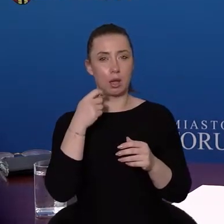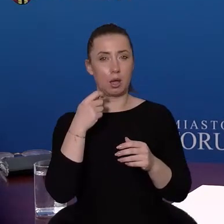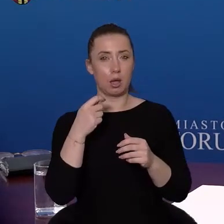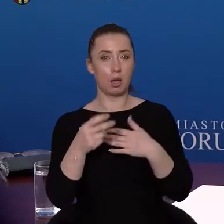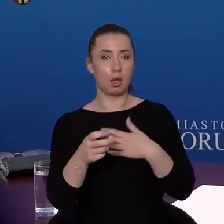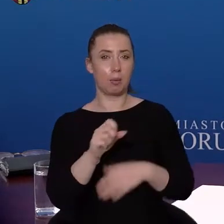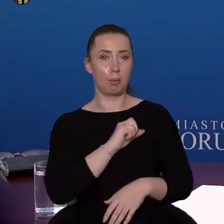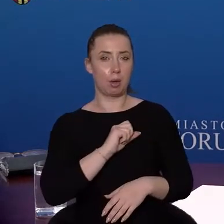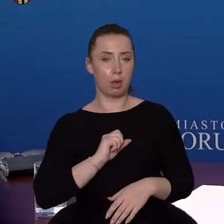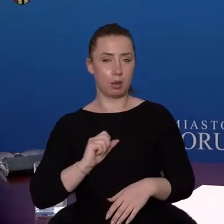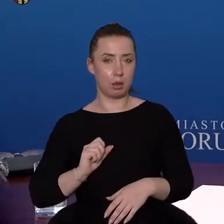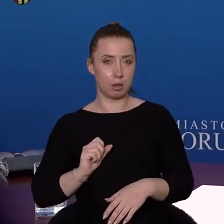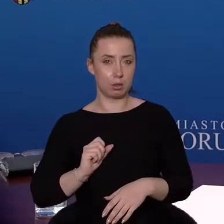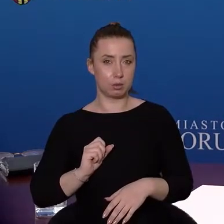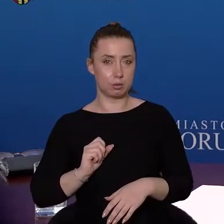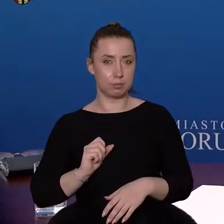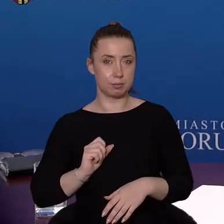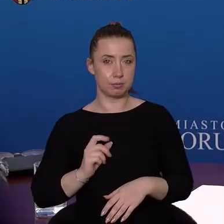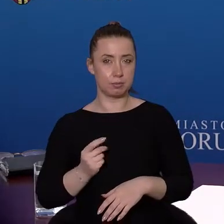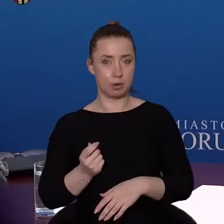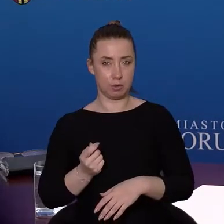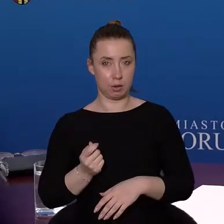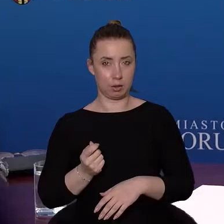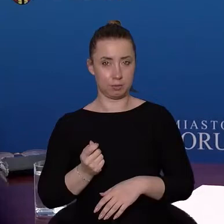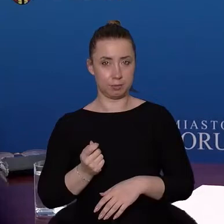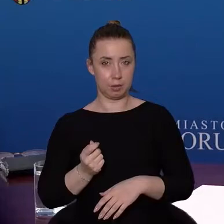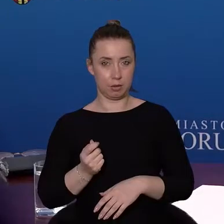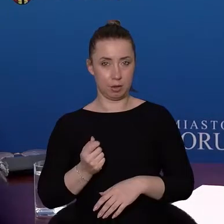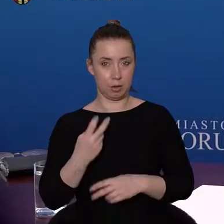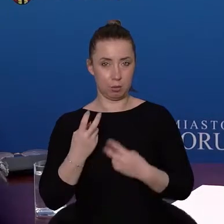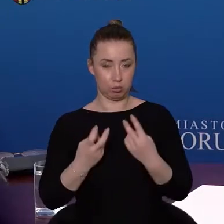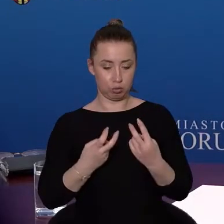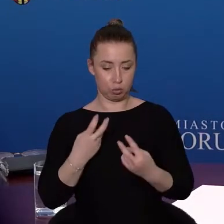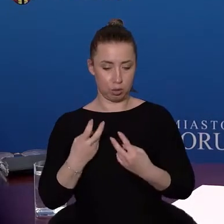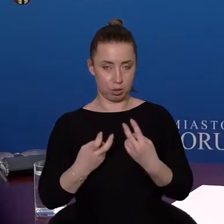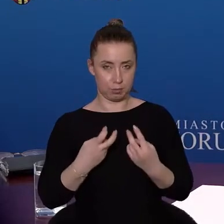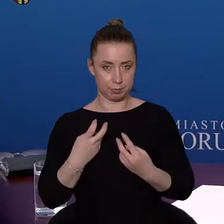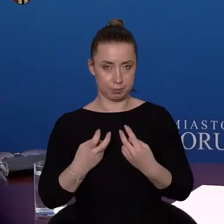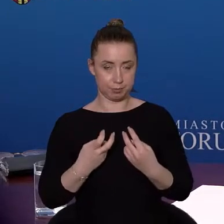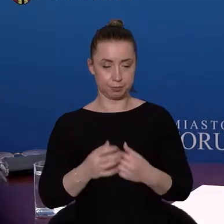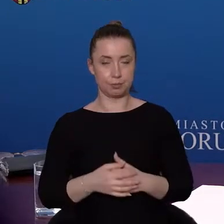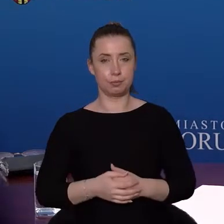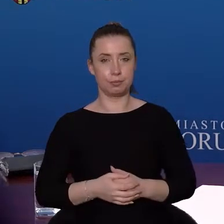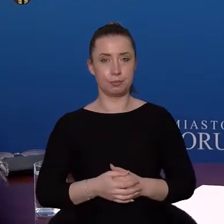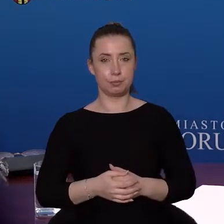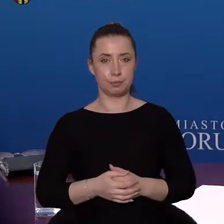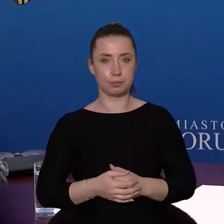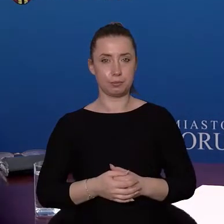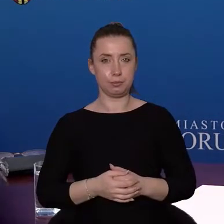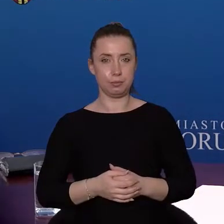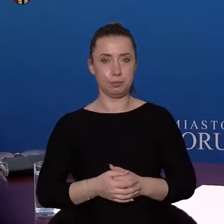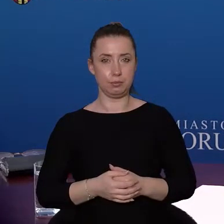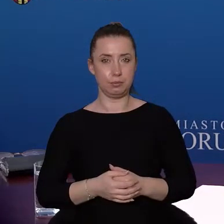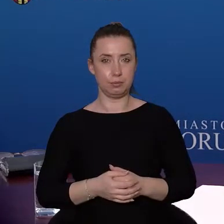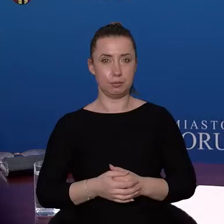Już za chwilę postaram się tą informację znaleźć. W każdym